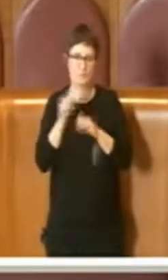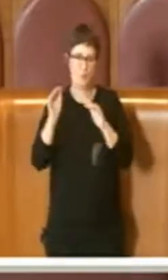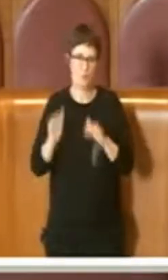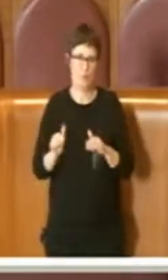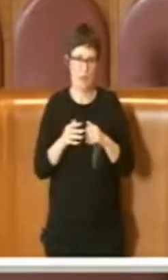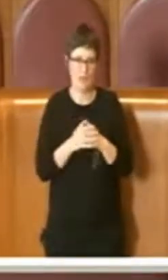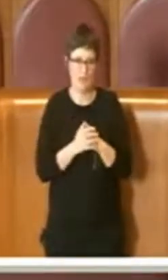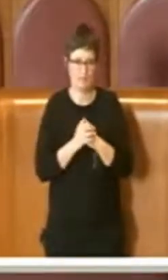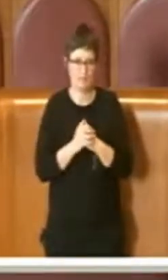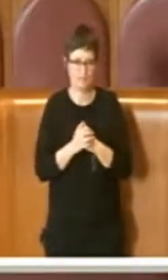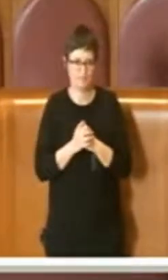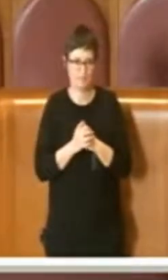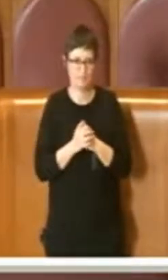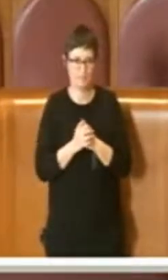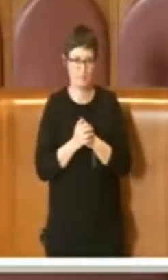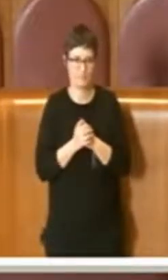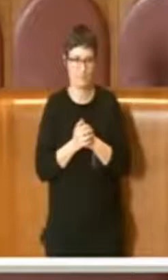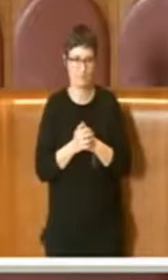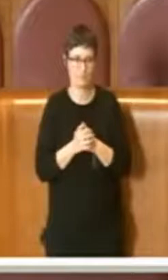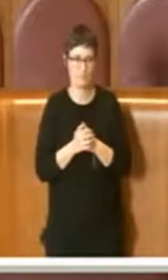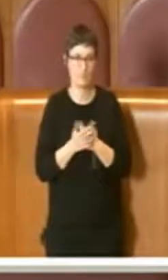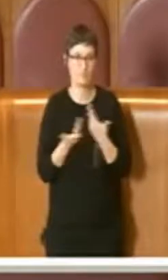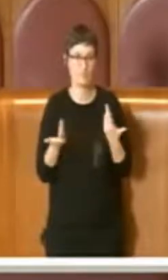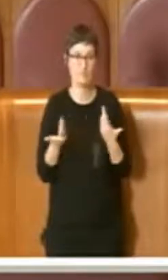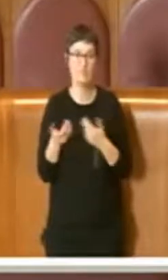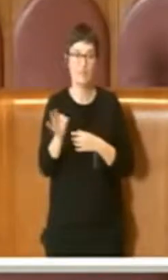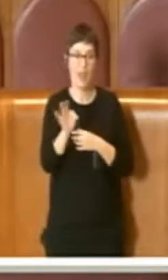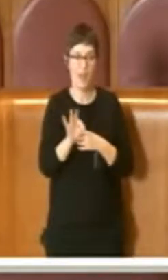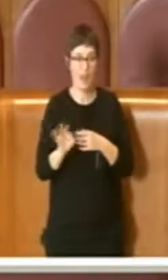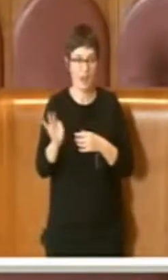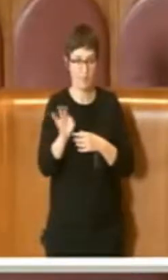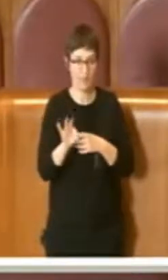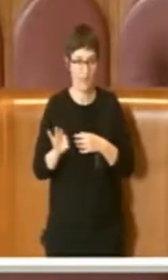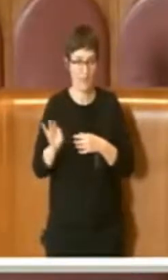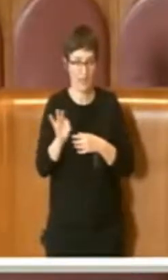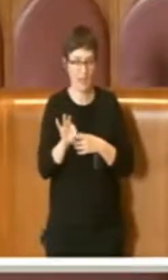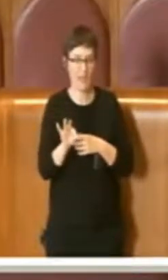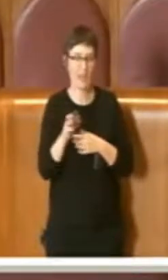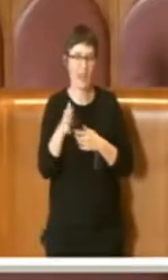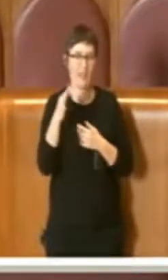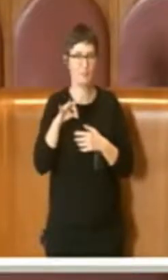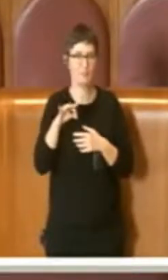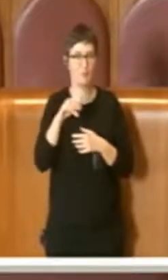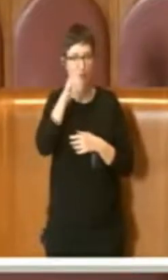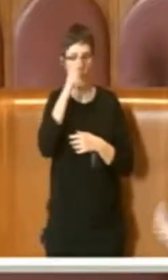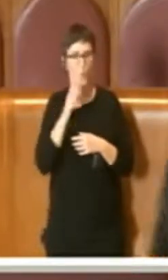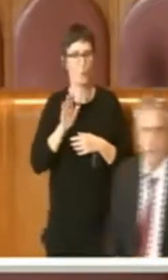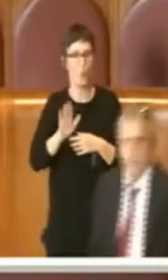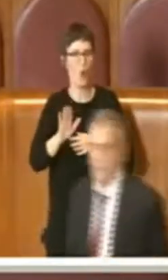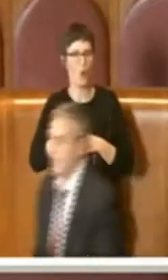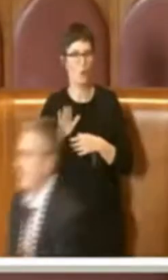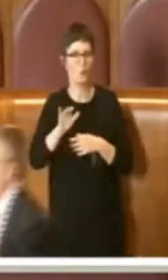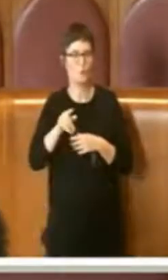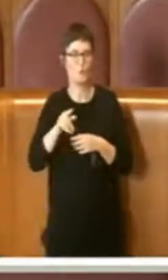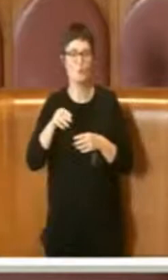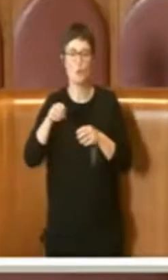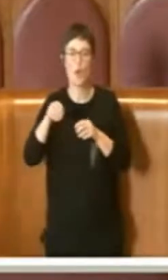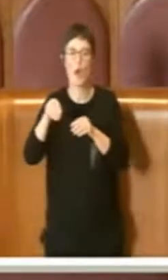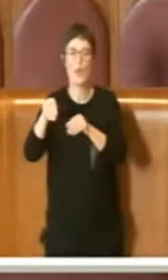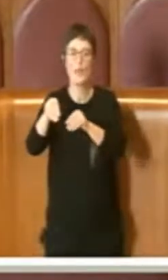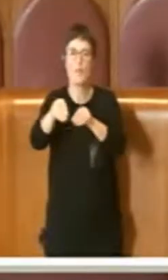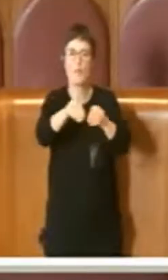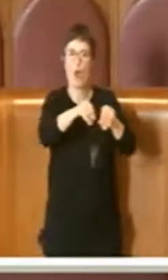Ricordiamo altresì che l'ape, in qualità di impollinatore, rappresenta il 70% dell